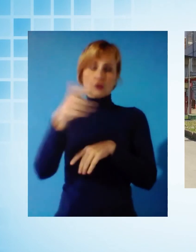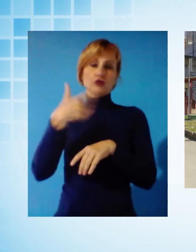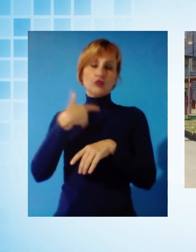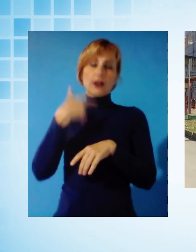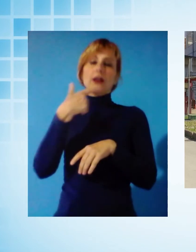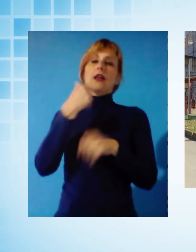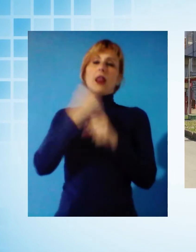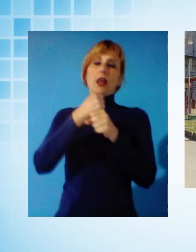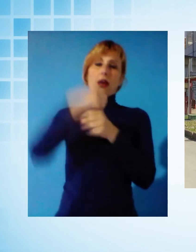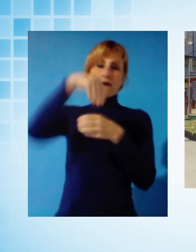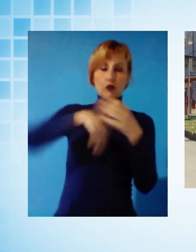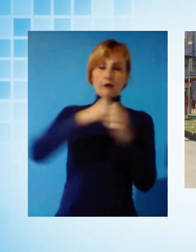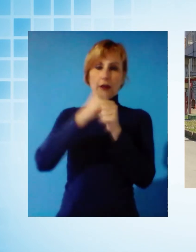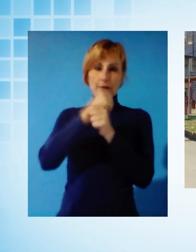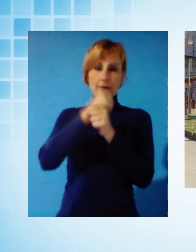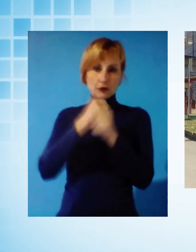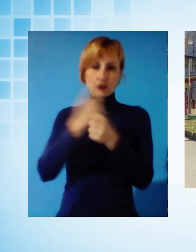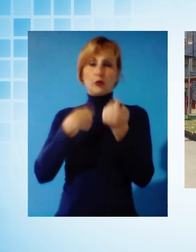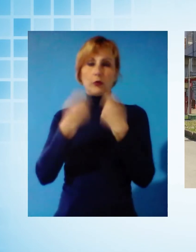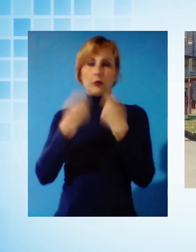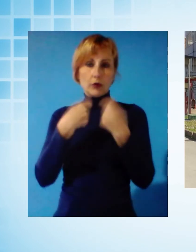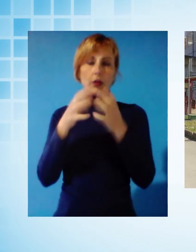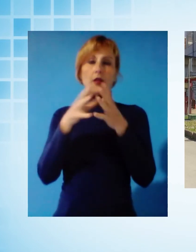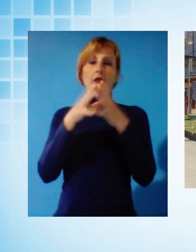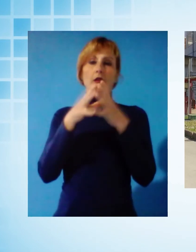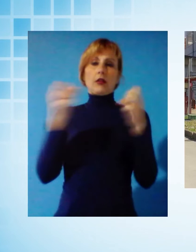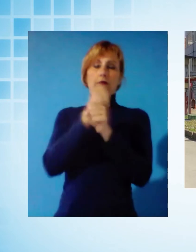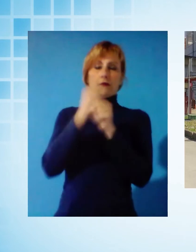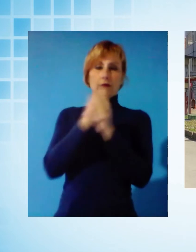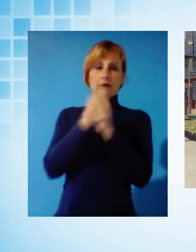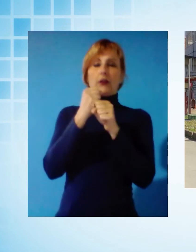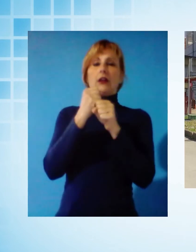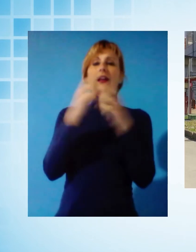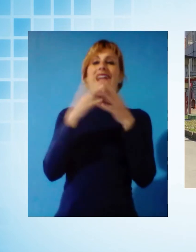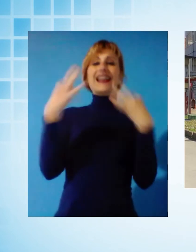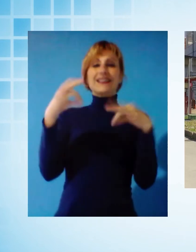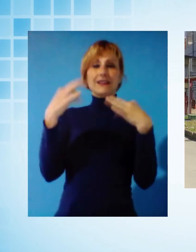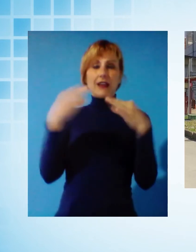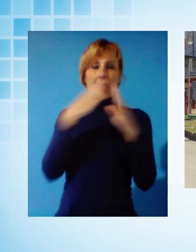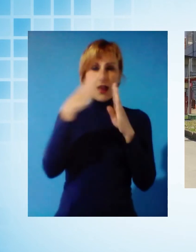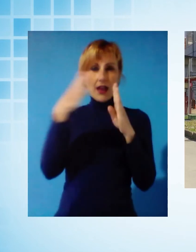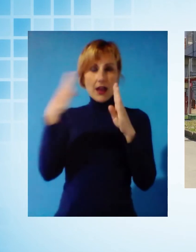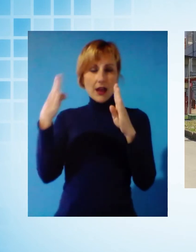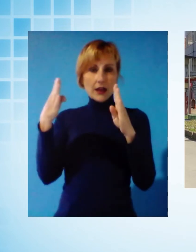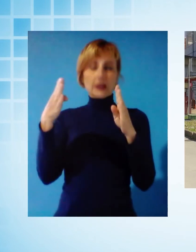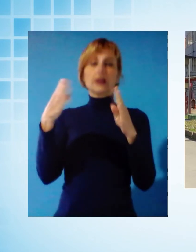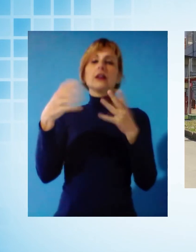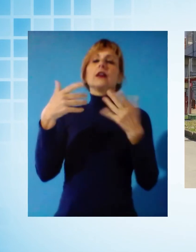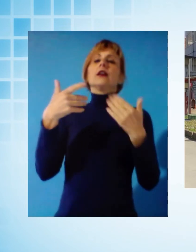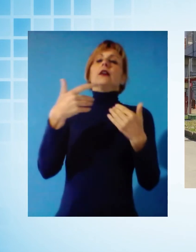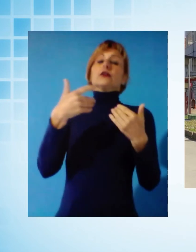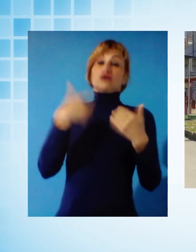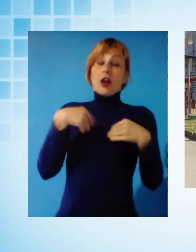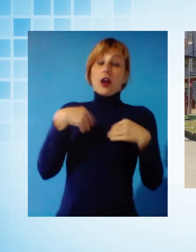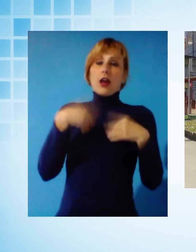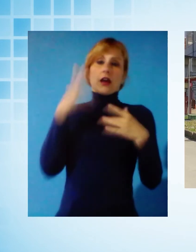supermercati, in farmaceutica, nelle varie cartiere, quindi sono esposti come